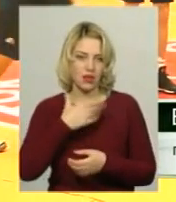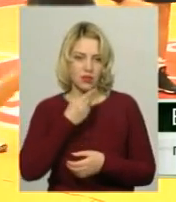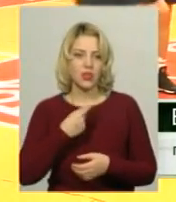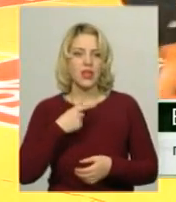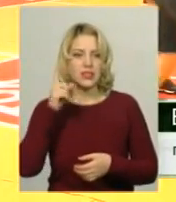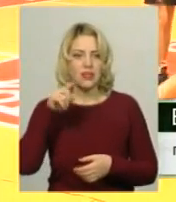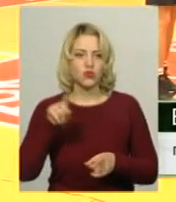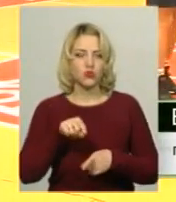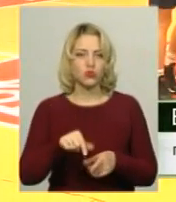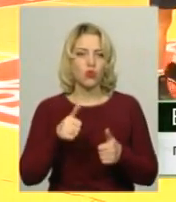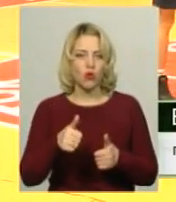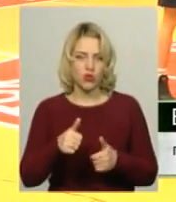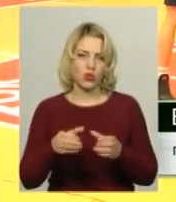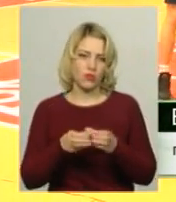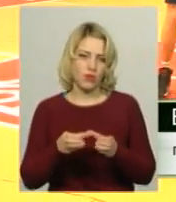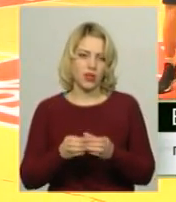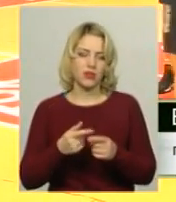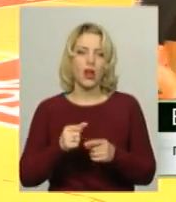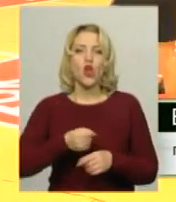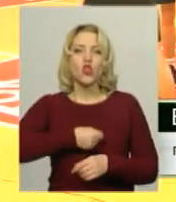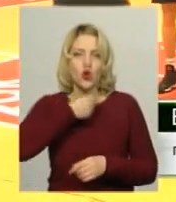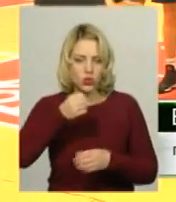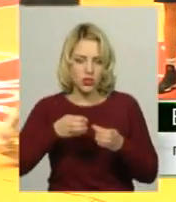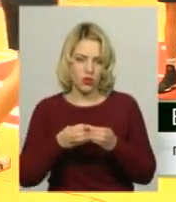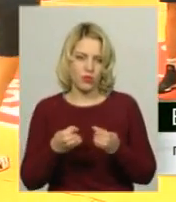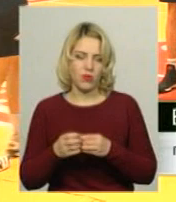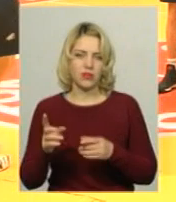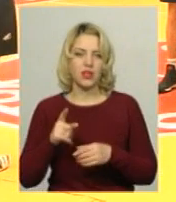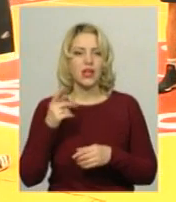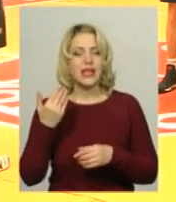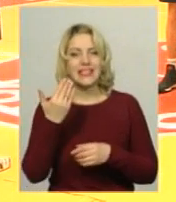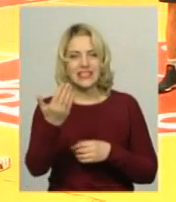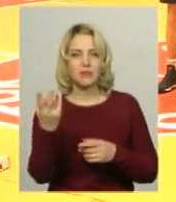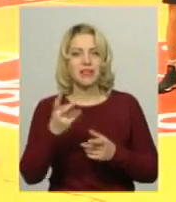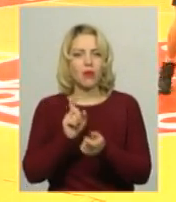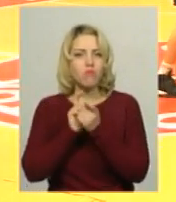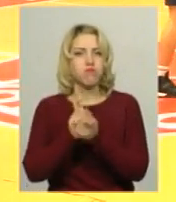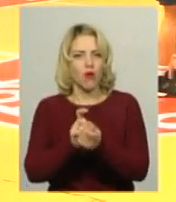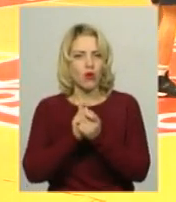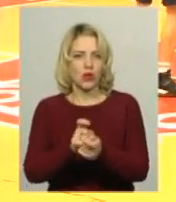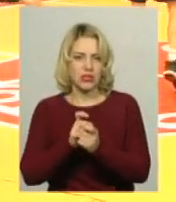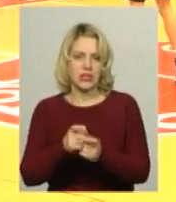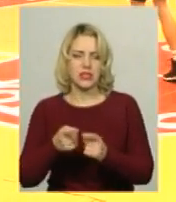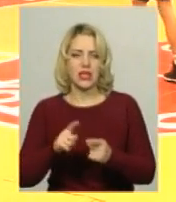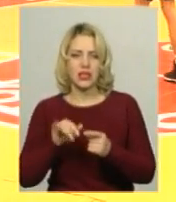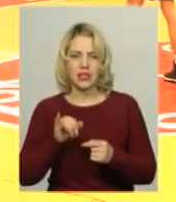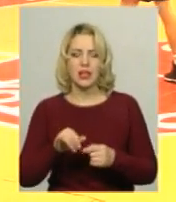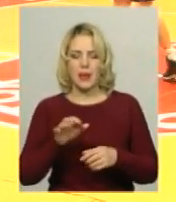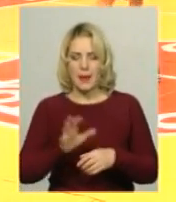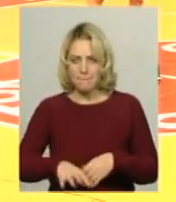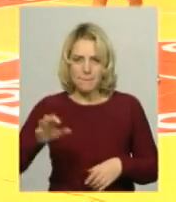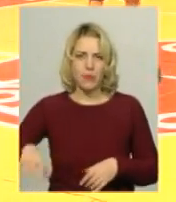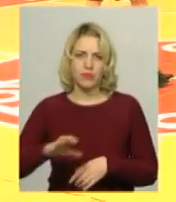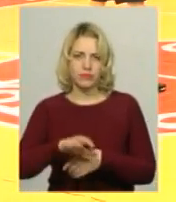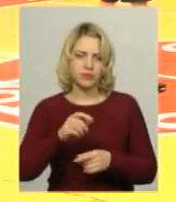команда, які вже пройшли Крим і Рим, що з ними треба боротися. А боротися – це дняч добивати до підлоги. Тоді